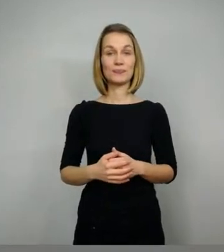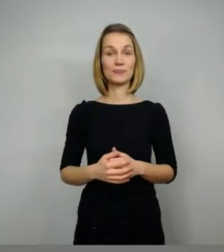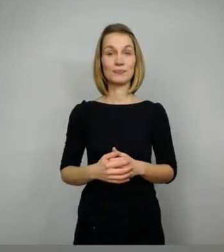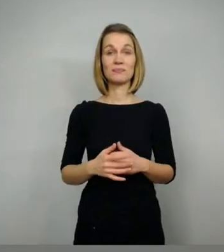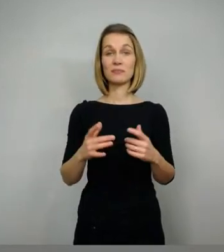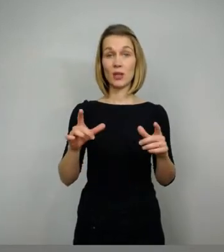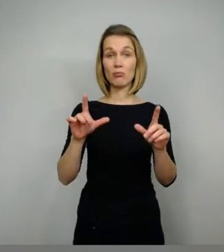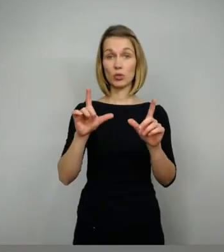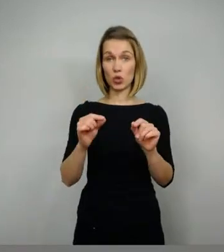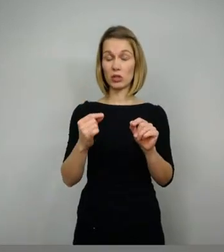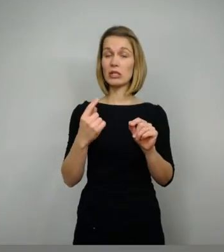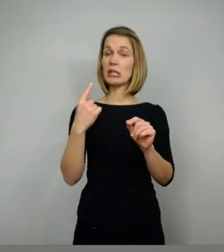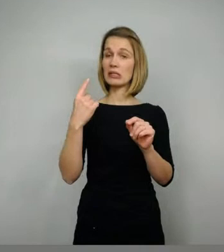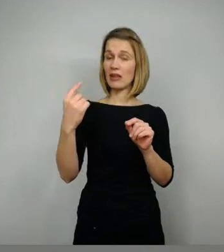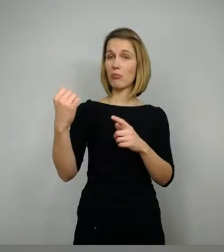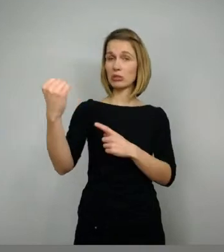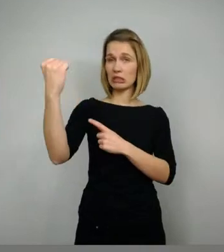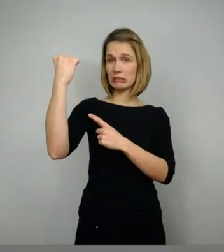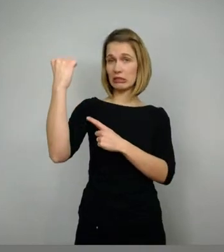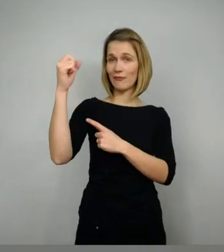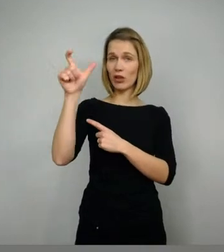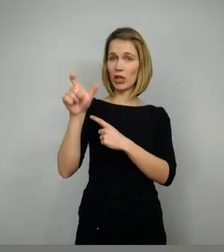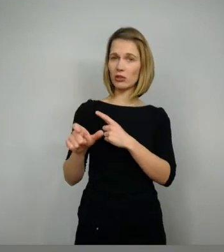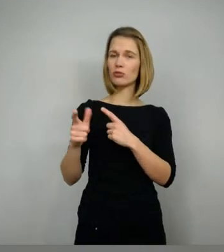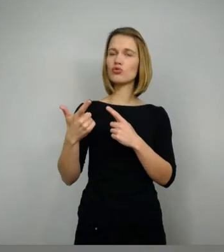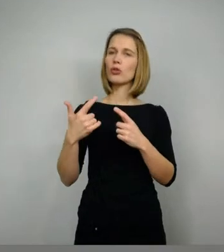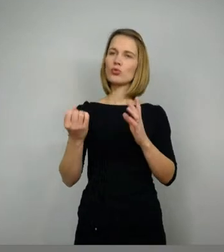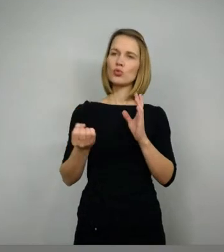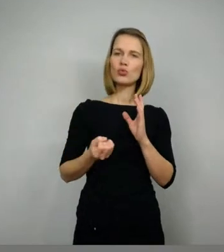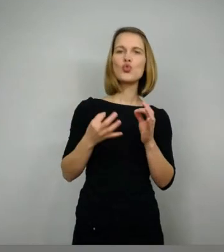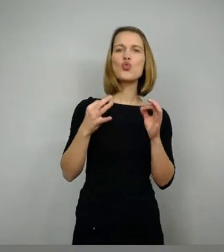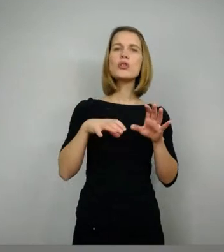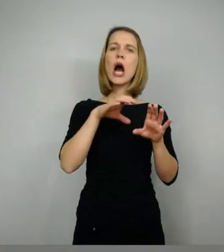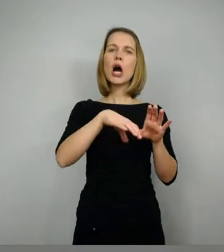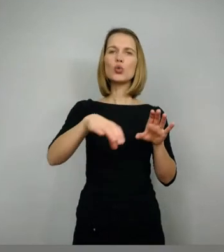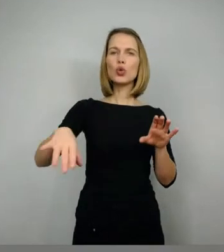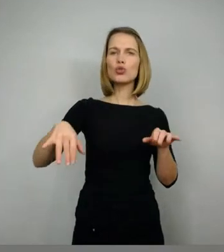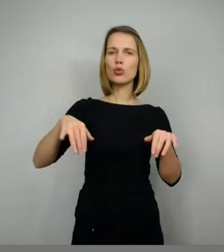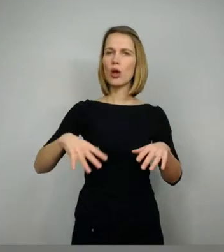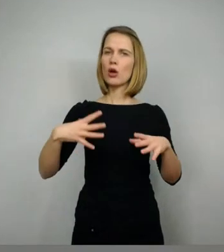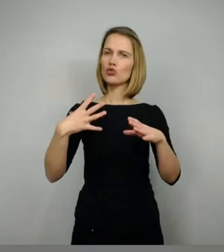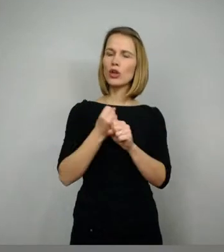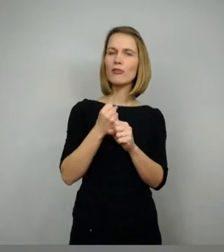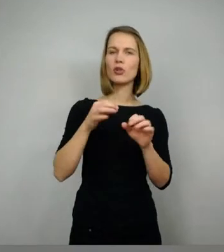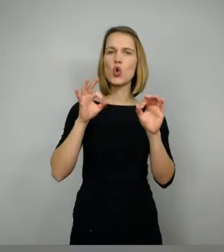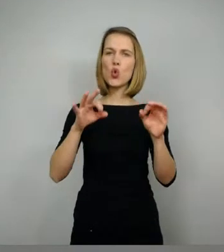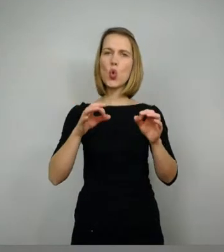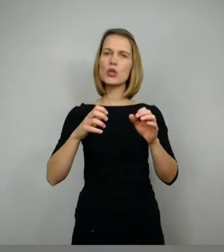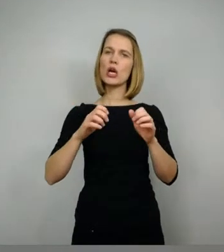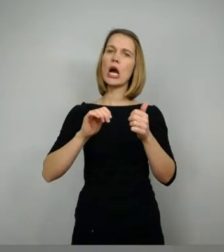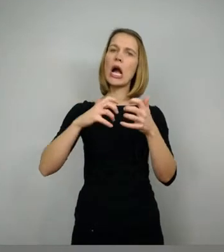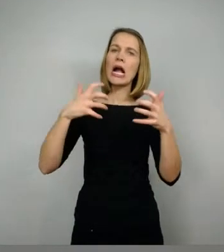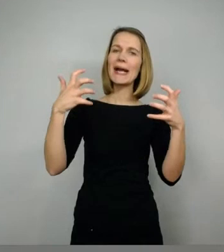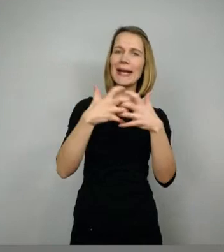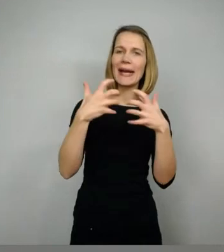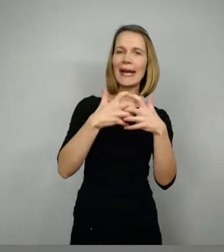von Natur aus richtig gut ausgerüstet, um ein toller Kämpfer und Krieger zu werden. Lernt das dann natürlich auch nochmal richtig am Hof.